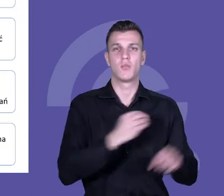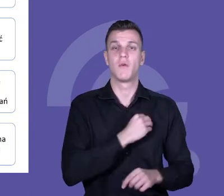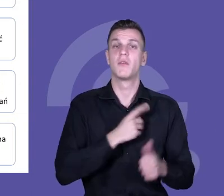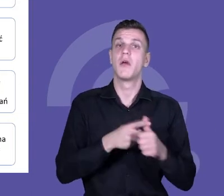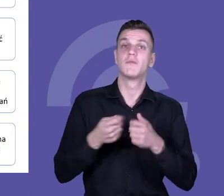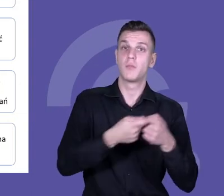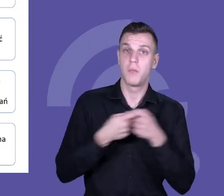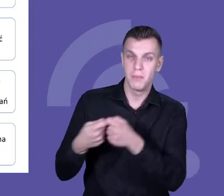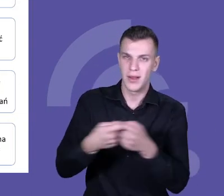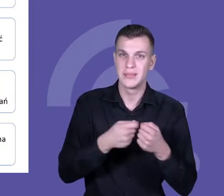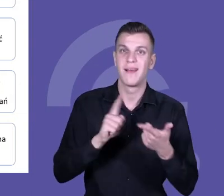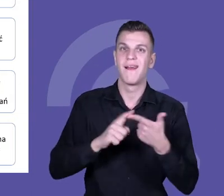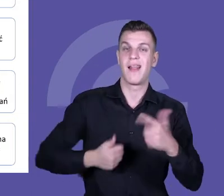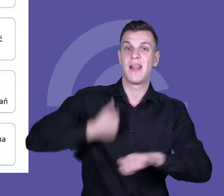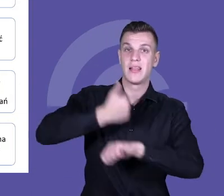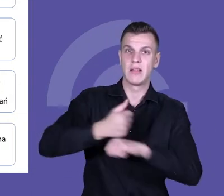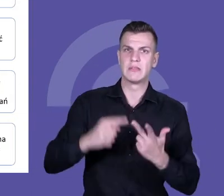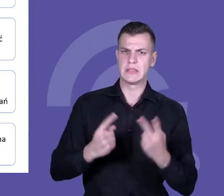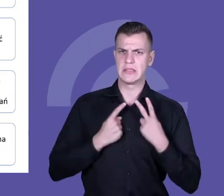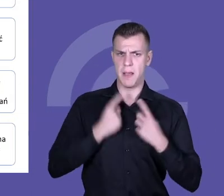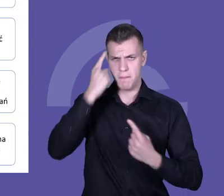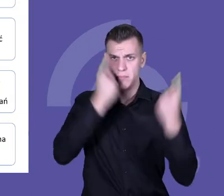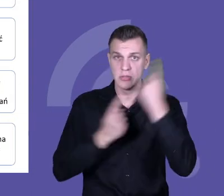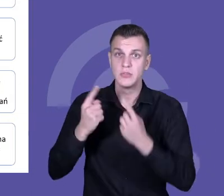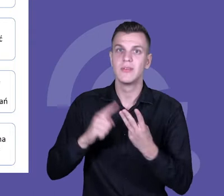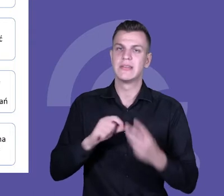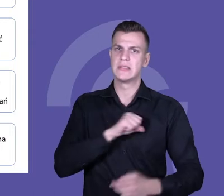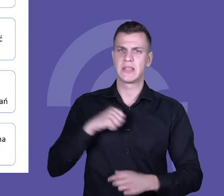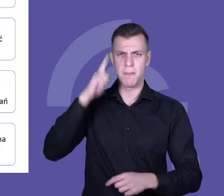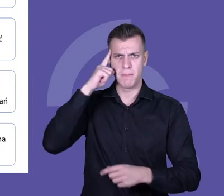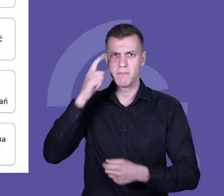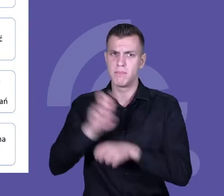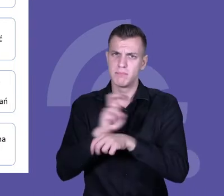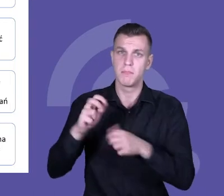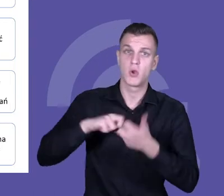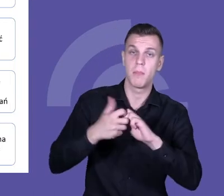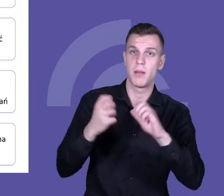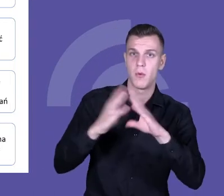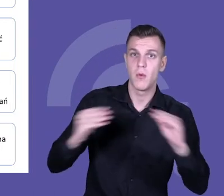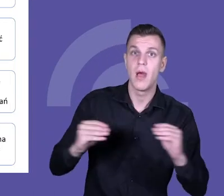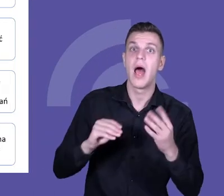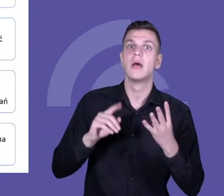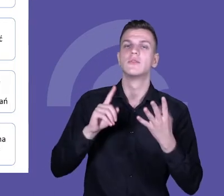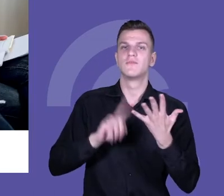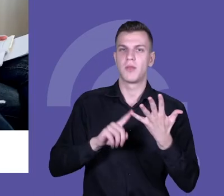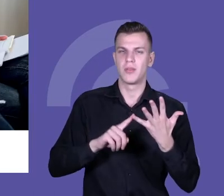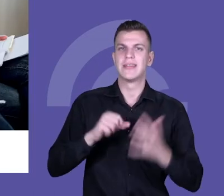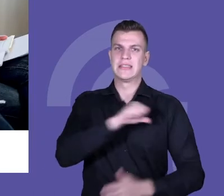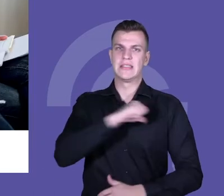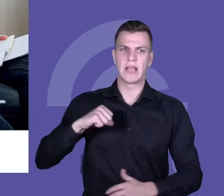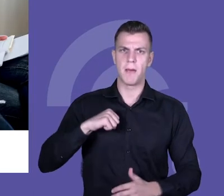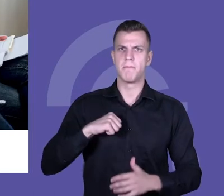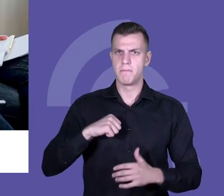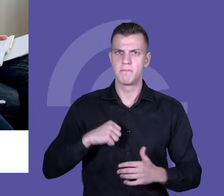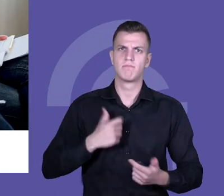liderstwo, samodzielność myślenia, rozwiązywanie problemów i zarządzanie sobą. To tyle, jeżeli chodzi o